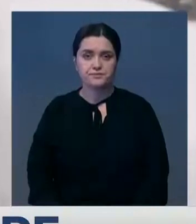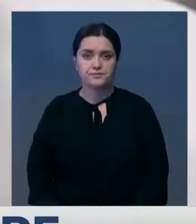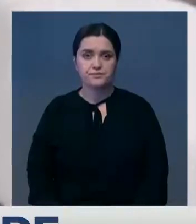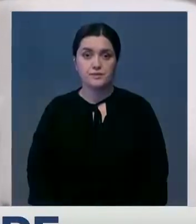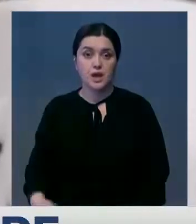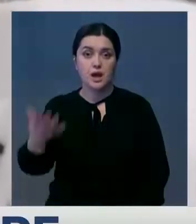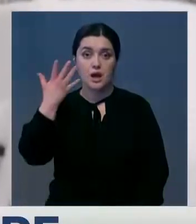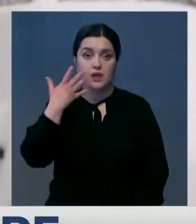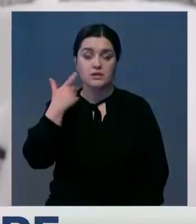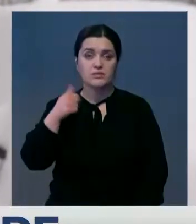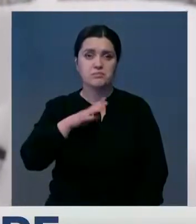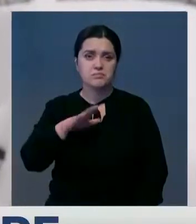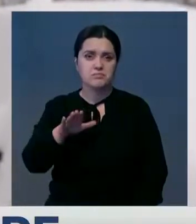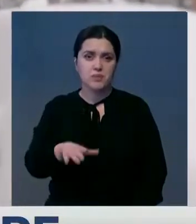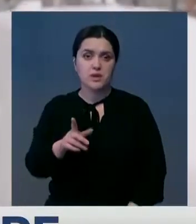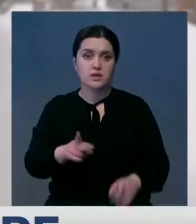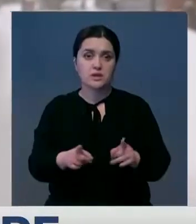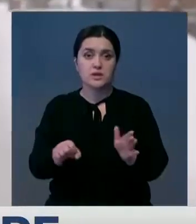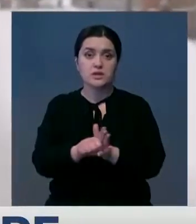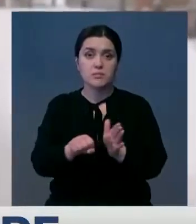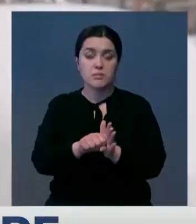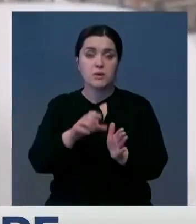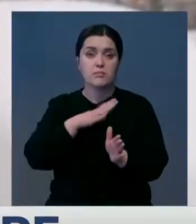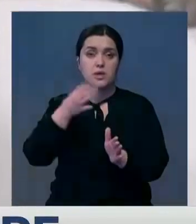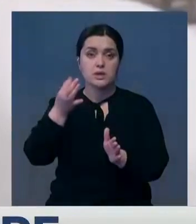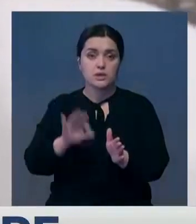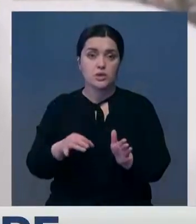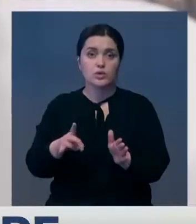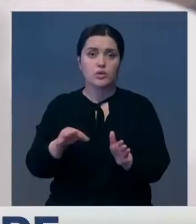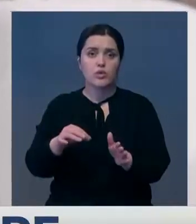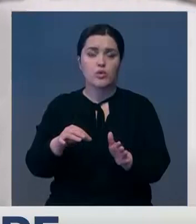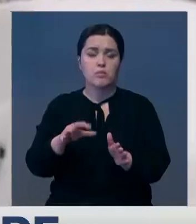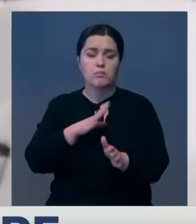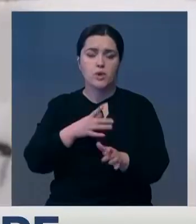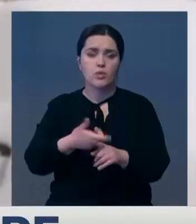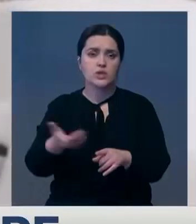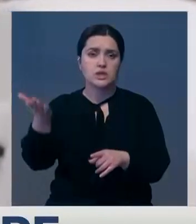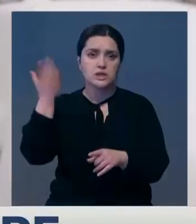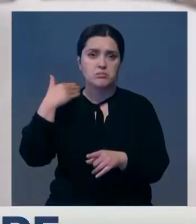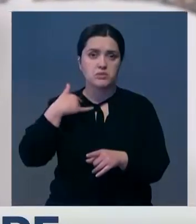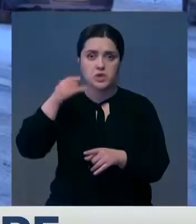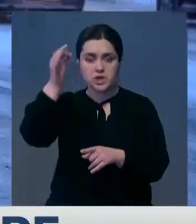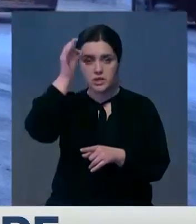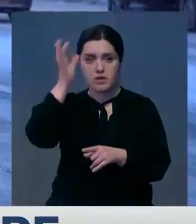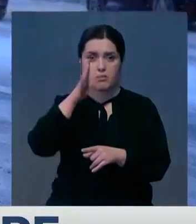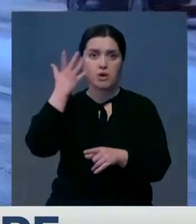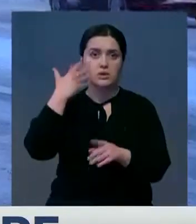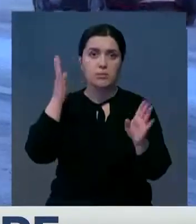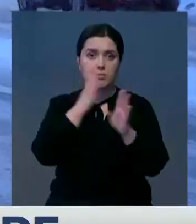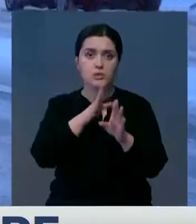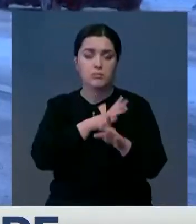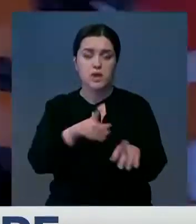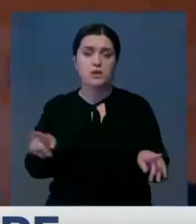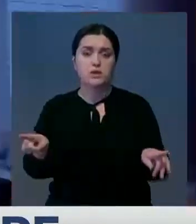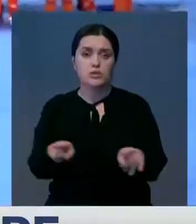Когда мы были детьми, настоящая зима была часто. Но это было очень давно. Сейчас же я даже не вспомню, когда погода была такой.